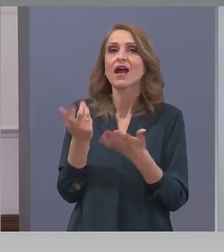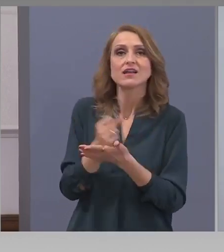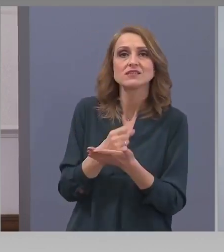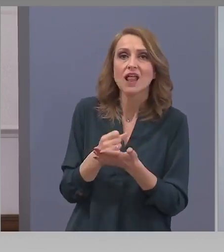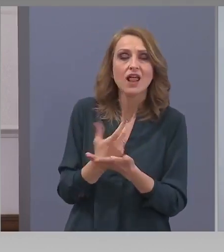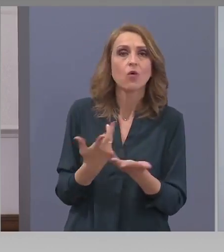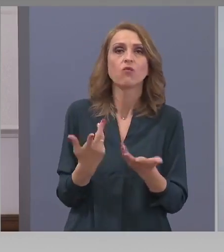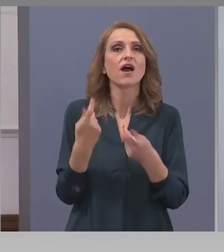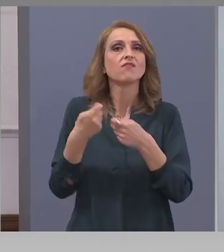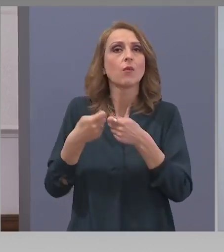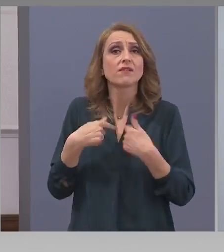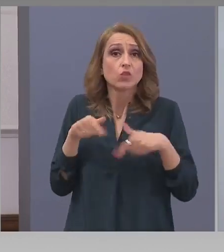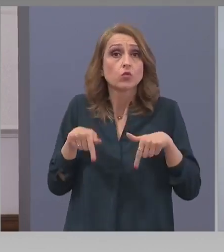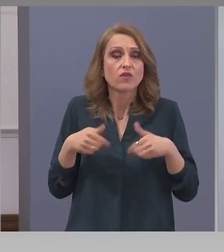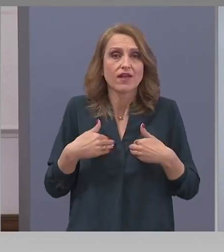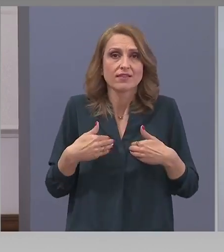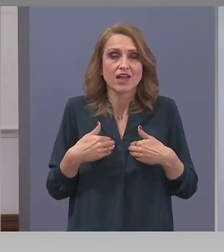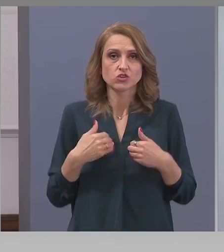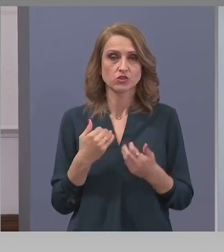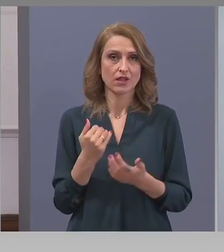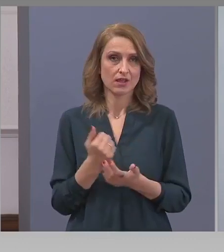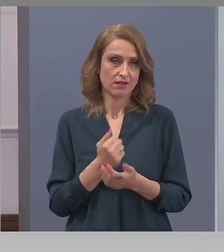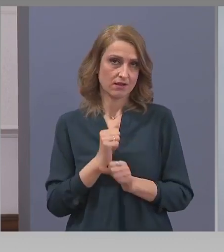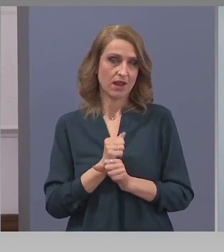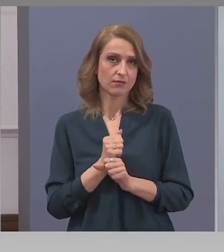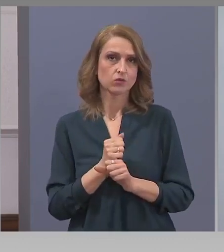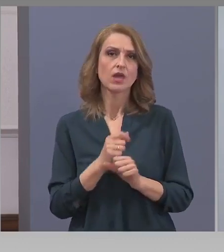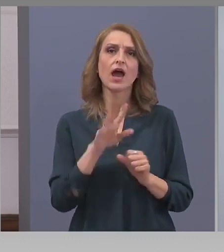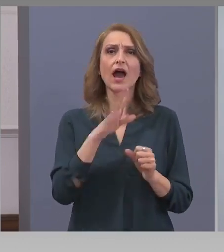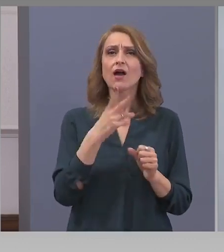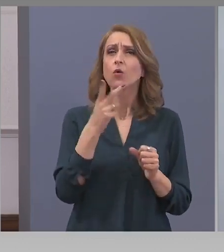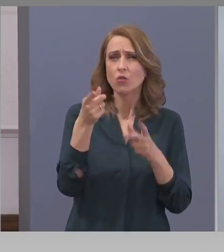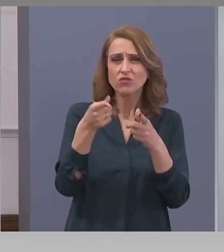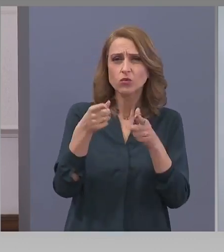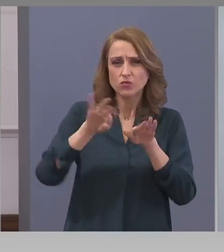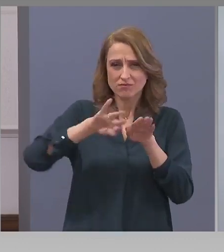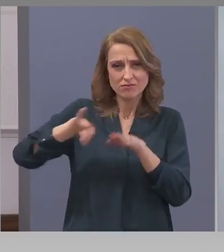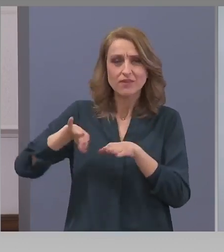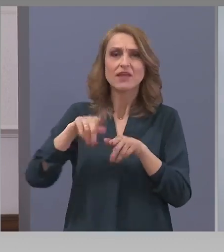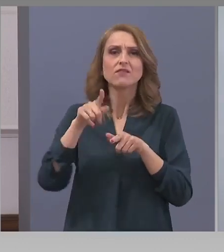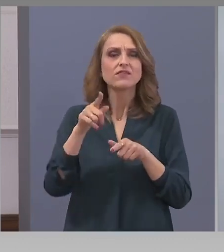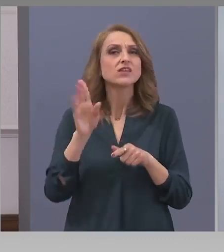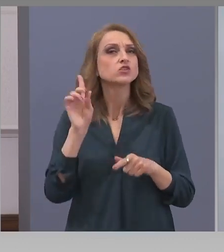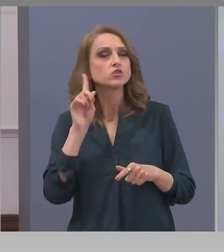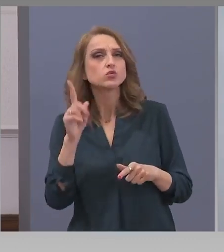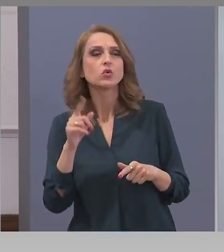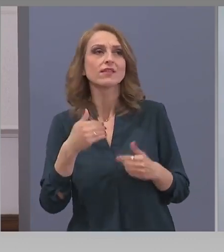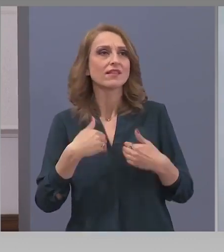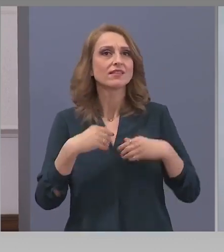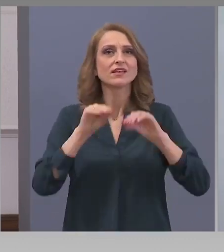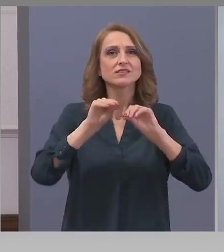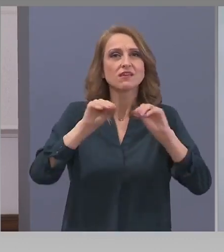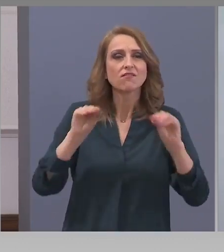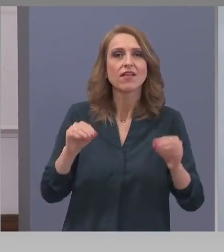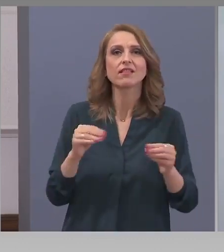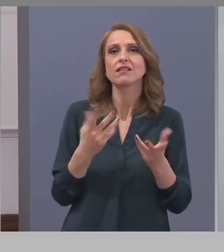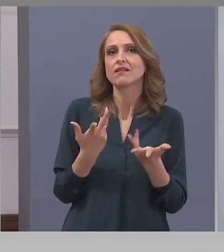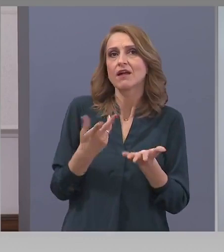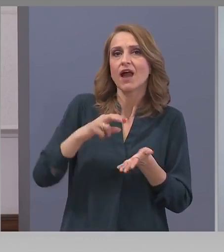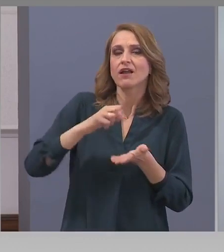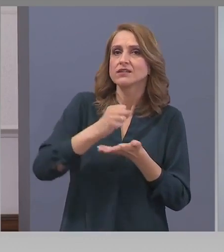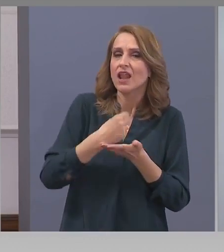ликува. Ако спистим тези въпроси, ще чуете много повече за лечебните стратегии, за диагностичните стратегии.